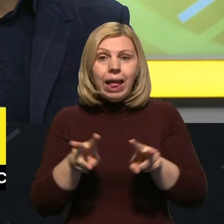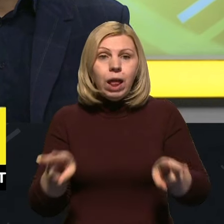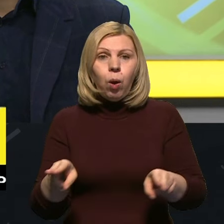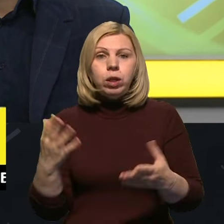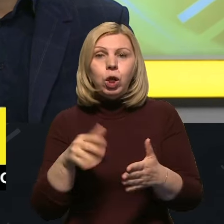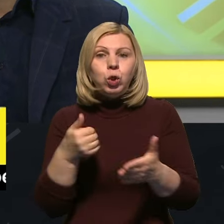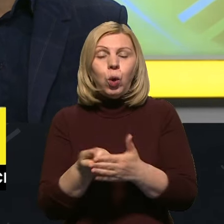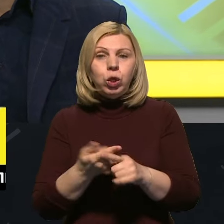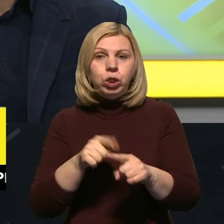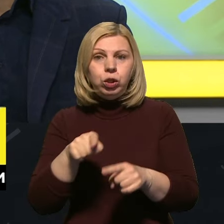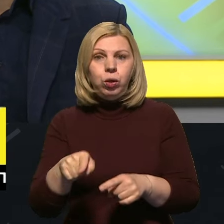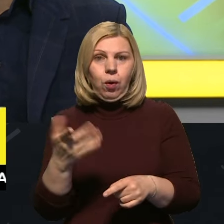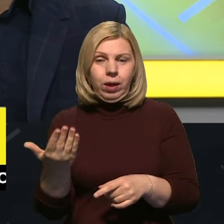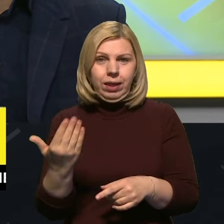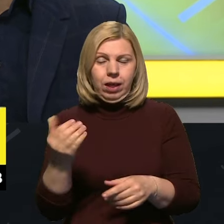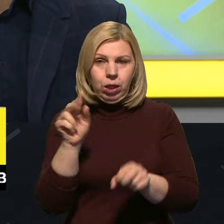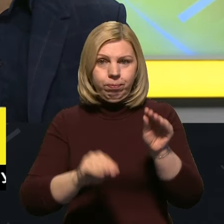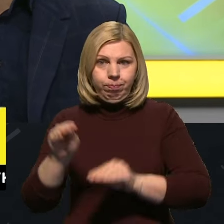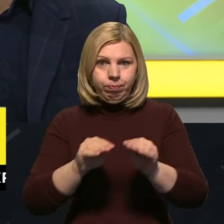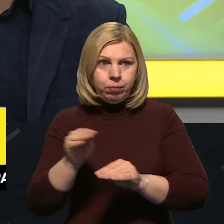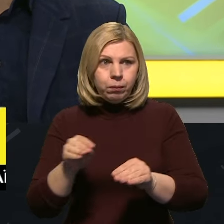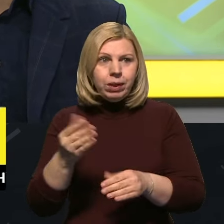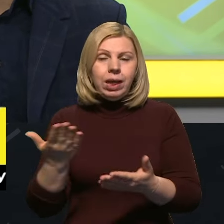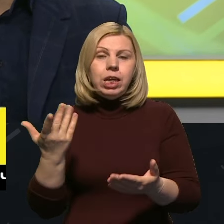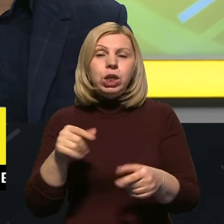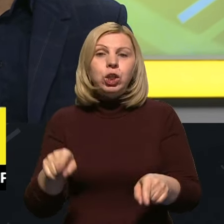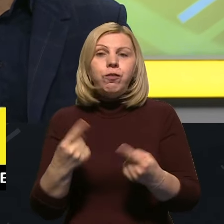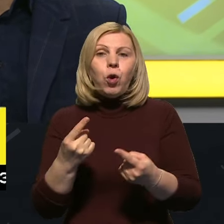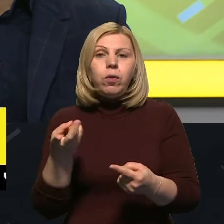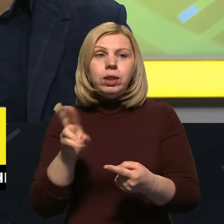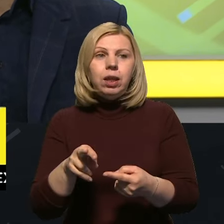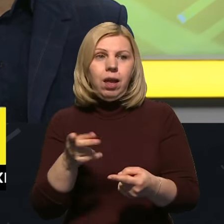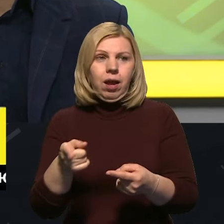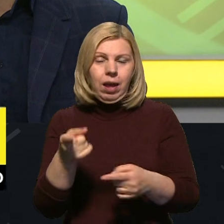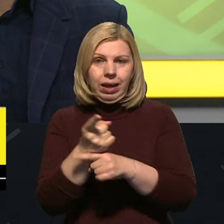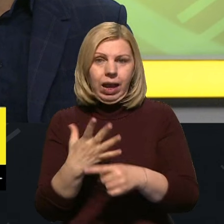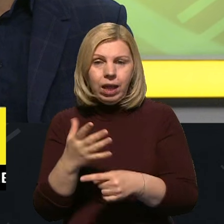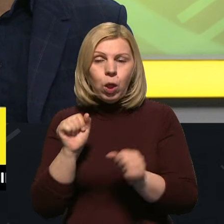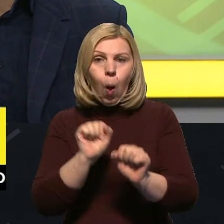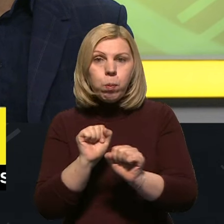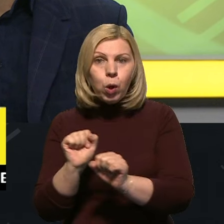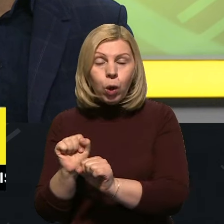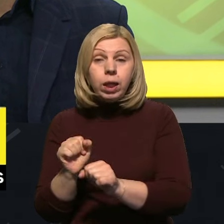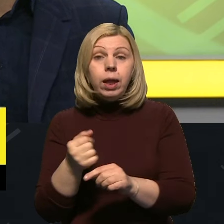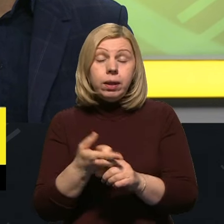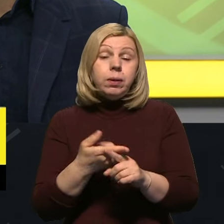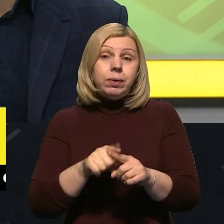була до цього з іншими їхніми налоговнєтними розробками, які створювалися для прориву проти ракетної оборони, то